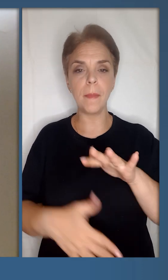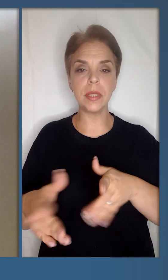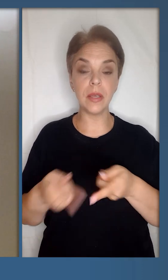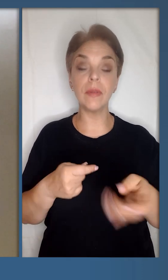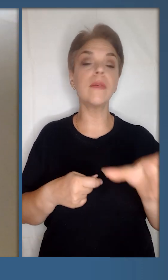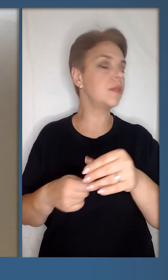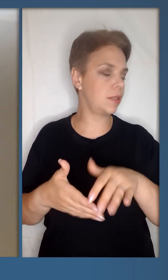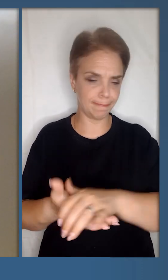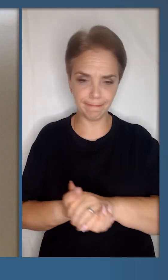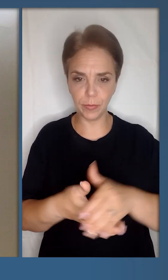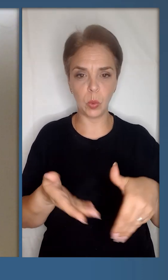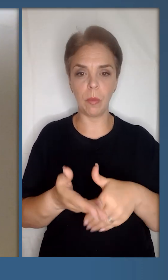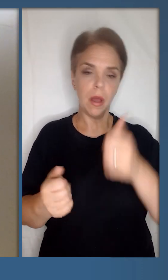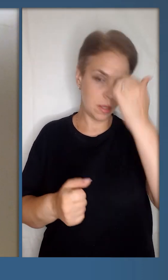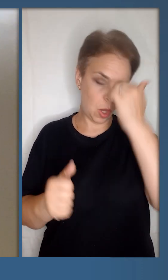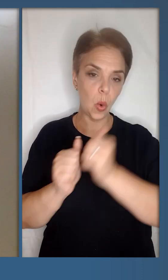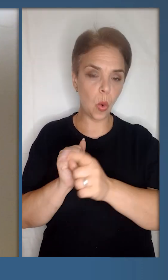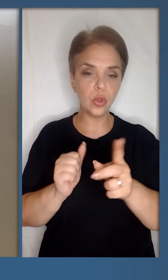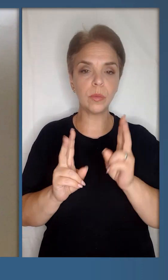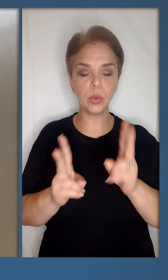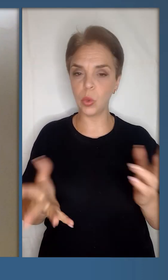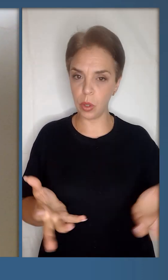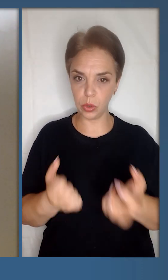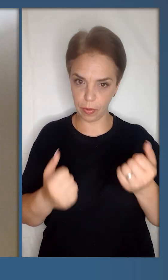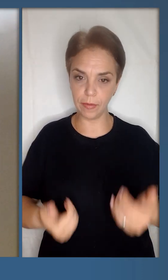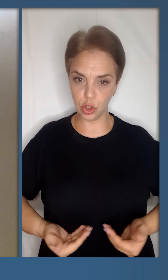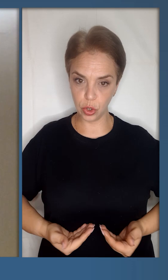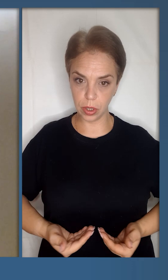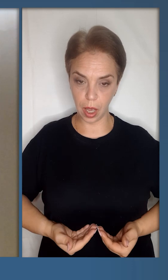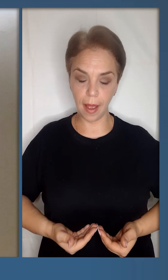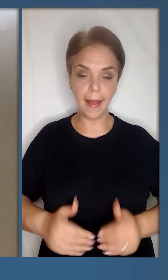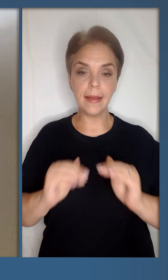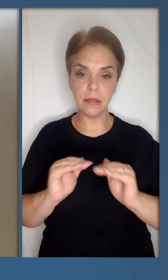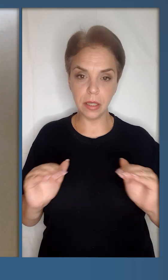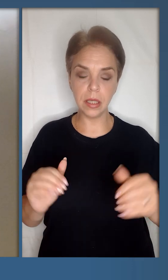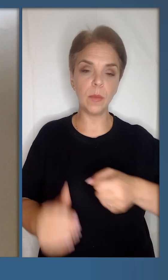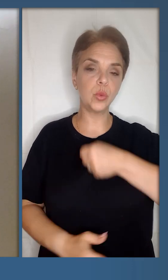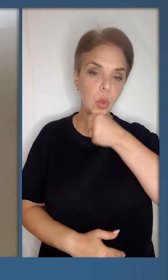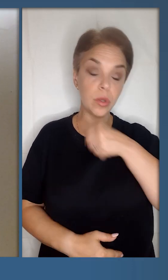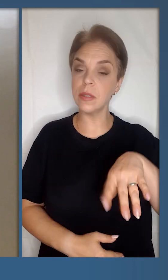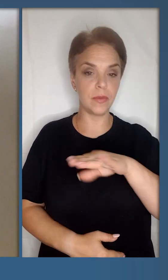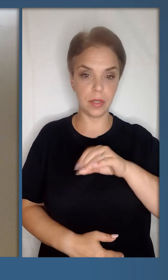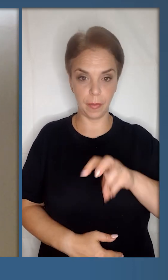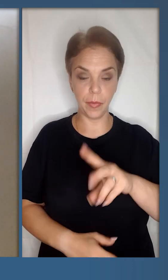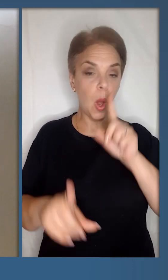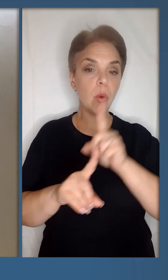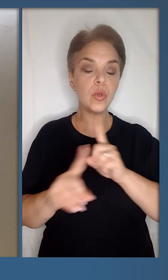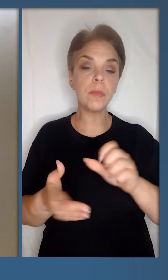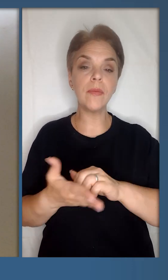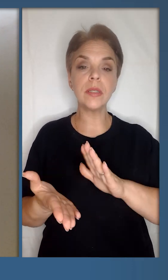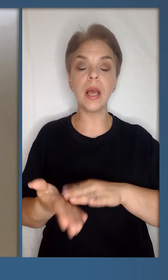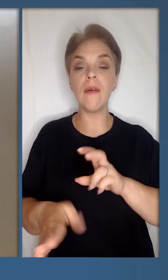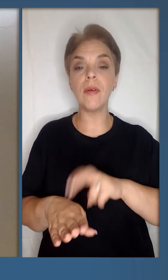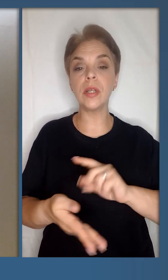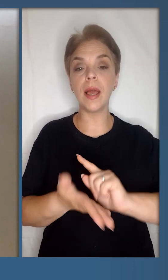місцева влада. Всі допомагали. Дякую кожному кожній, хто рятував життя дітям, дорослим, усім. Особливо